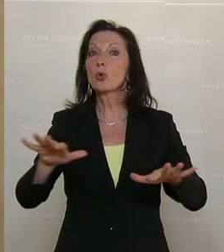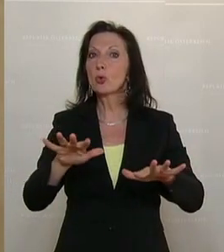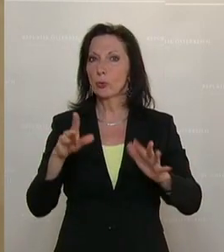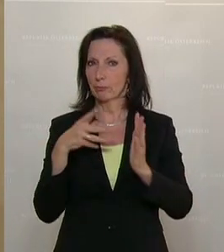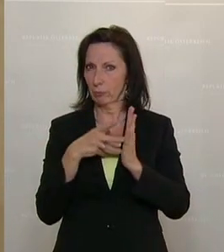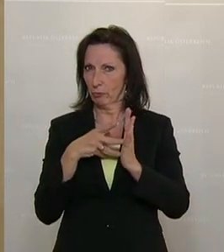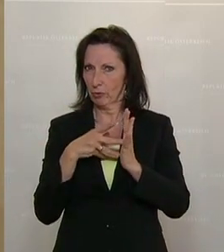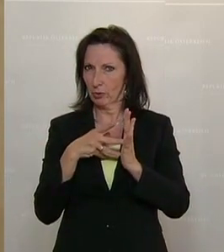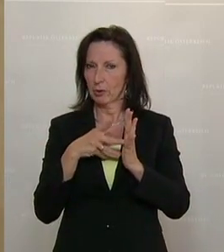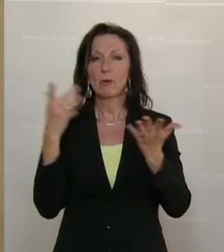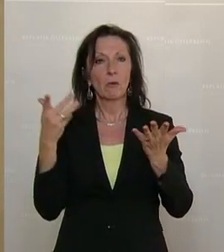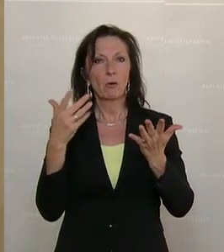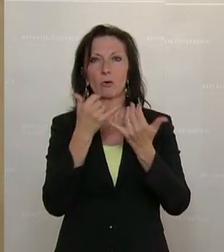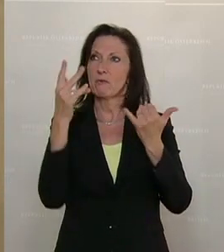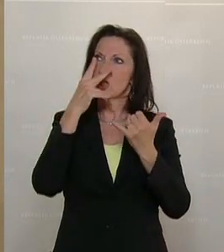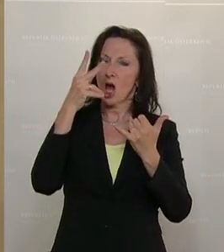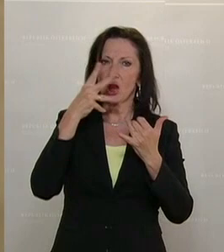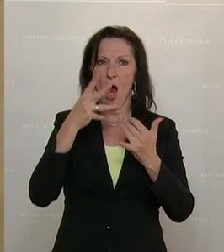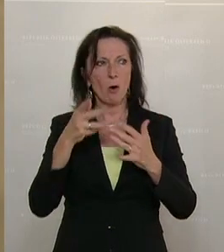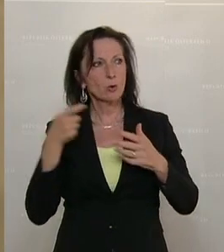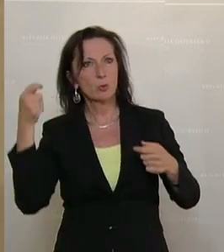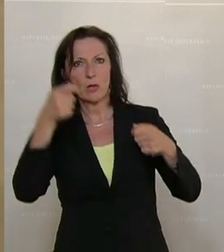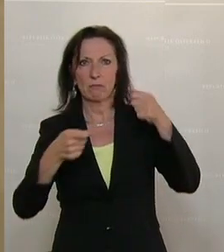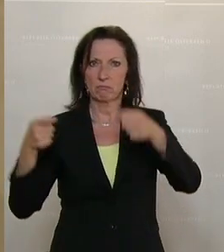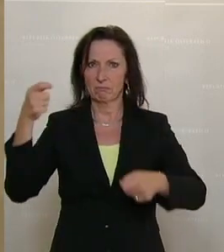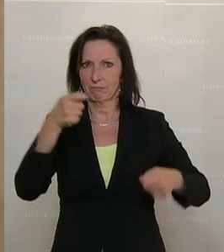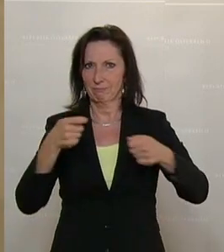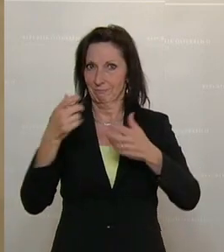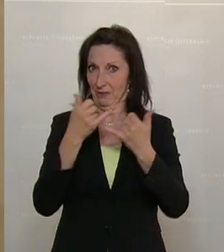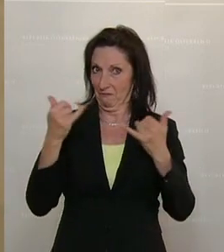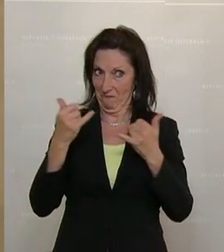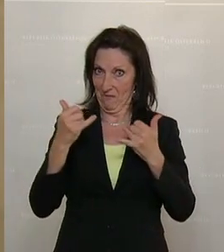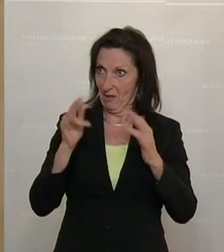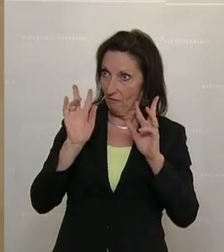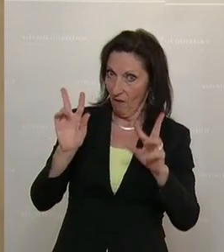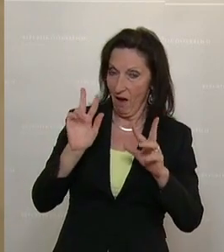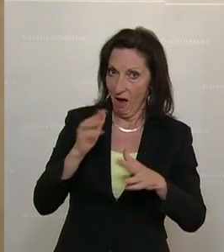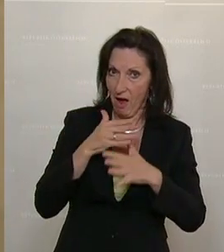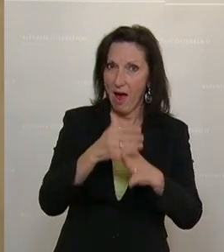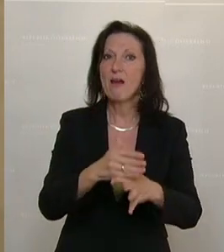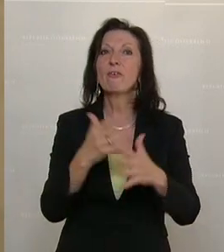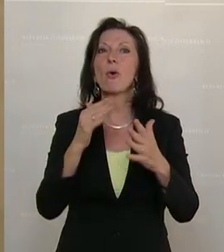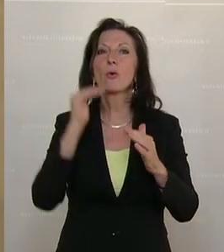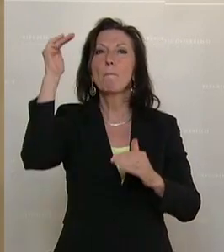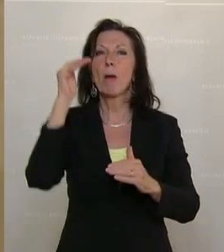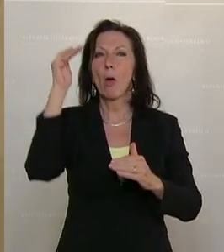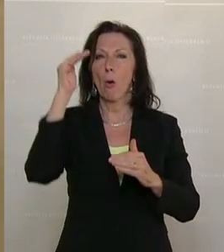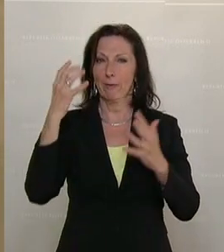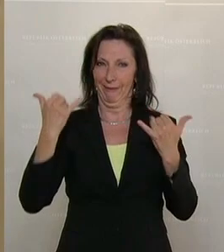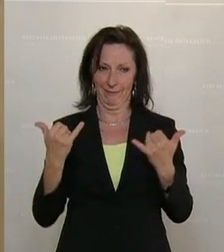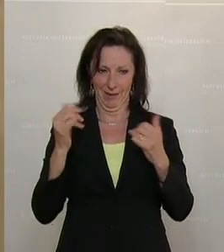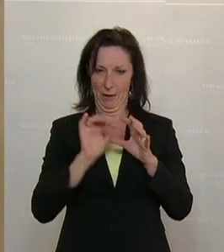der finanzielle Umfang der Hilfsmaßnahmen. Das Zusammenwirken von Behörden im Pandemiefall, das ist auch so eine Sache.